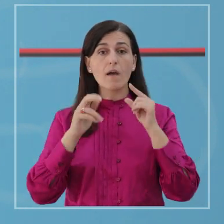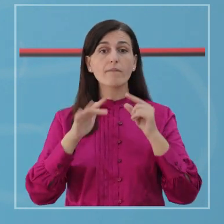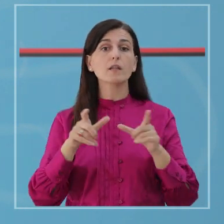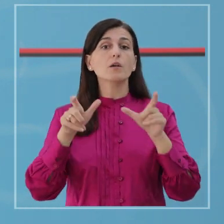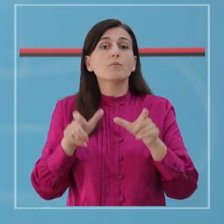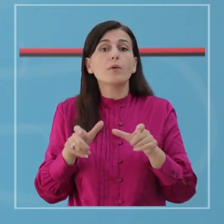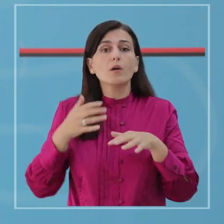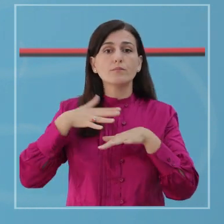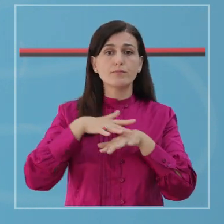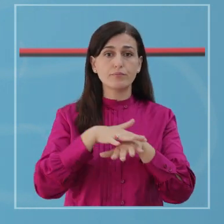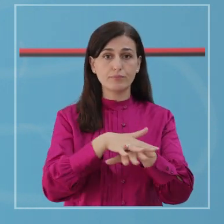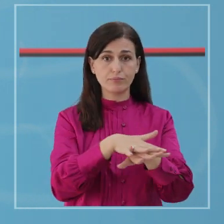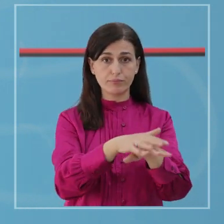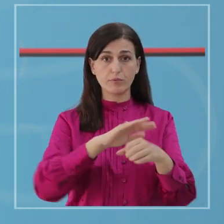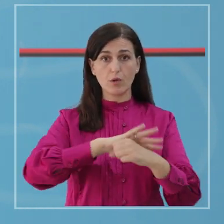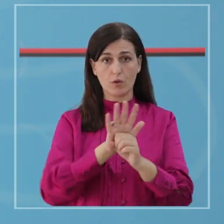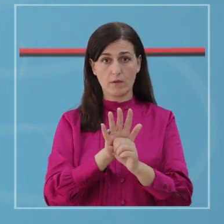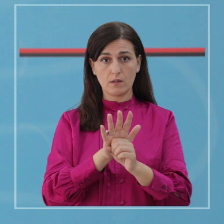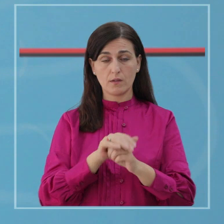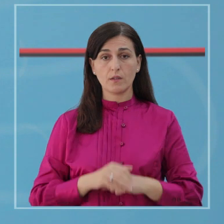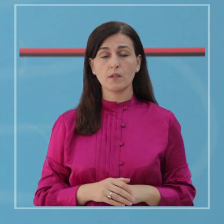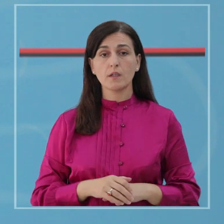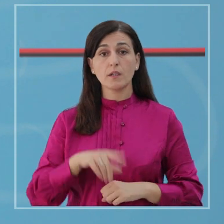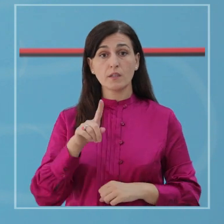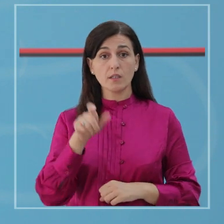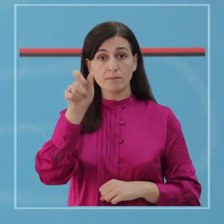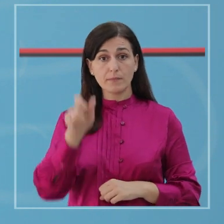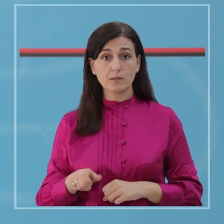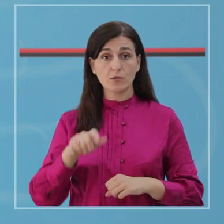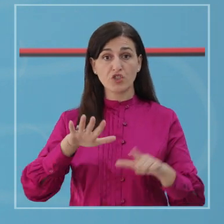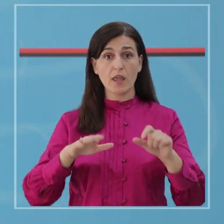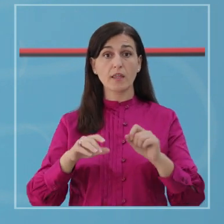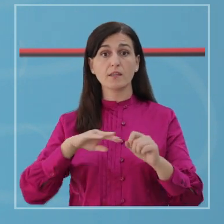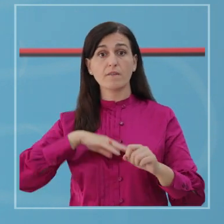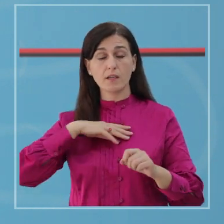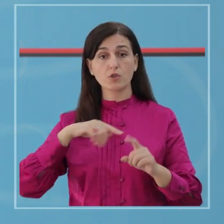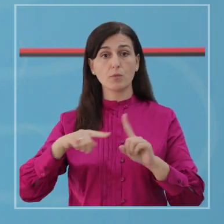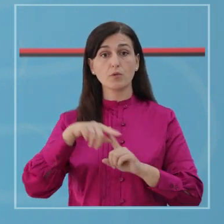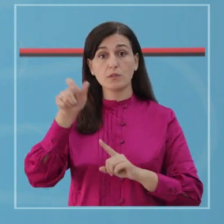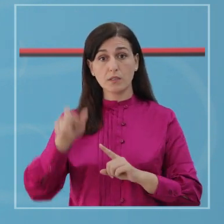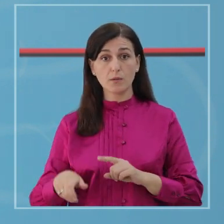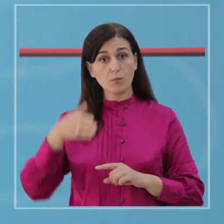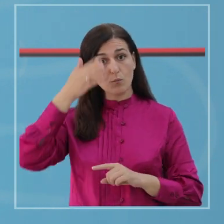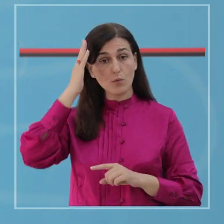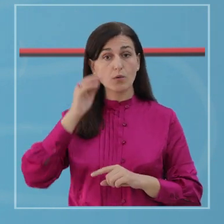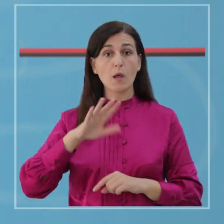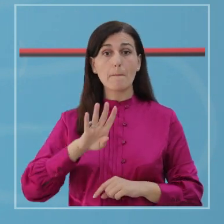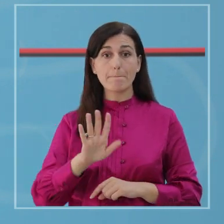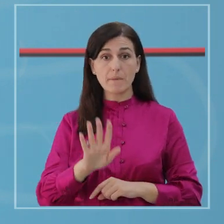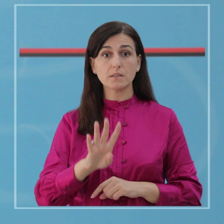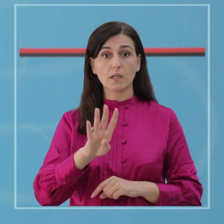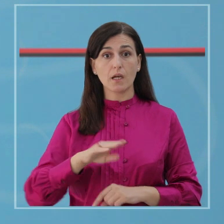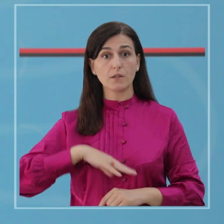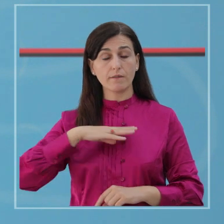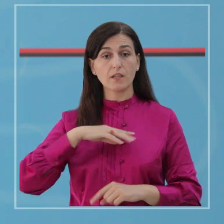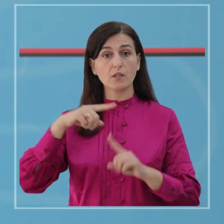për kufizimin e përhapjes e infekcionit. Një 7-10 vjeqarë nga Shkodra dhe një 54 vjeqarë nga Tirana të konfirmuar me